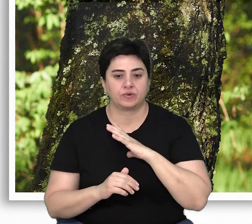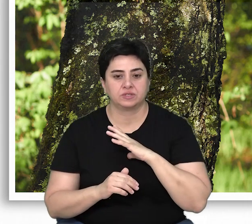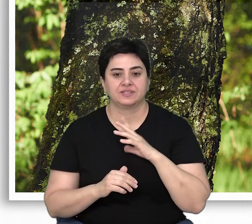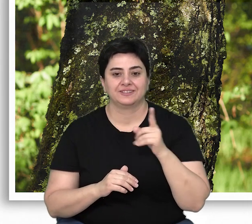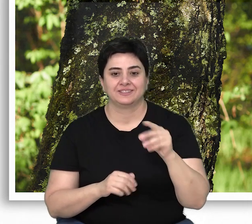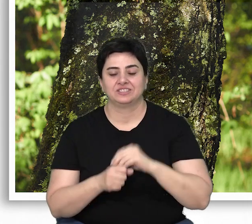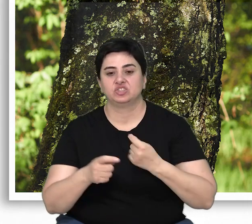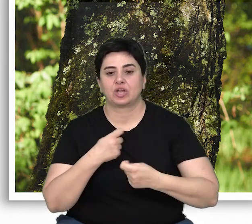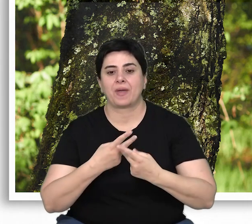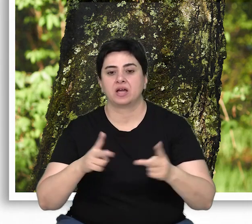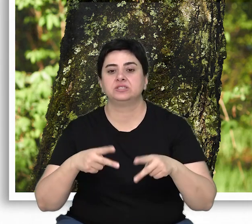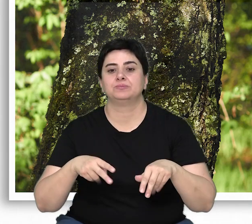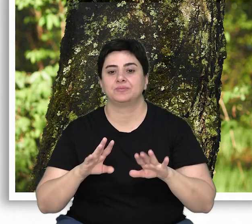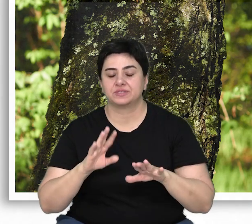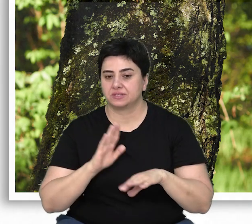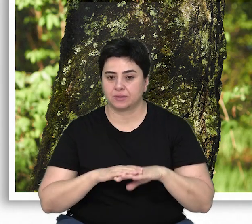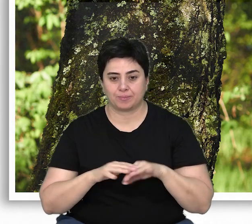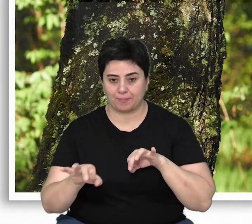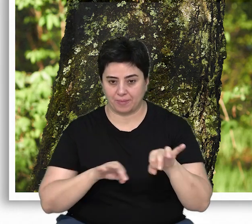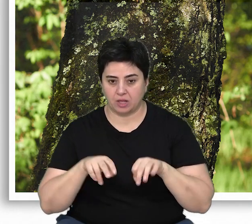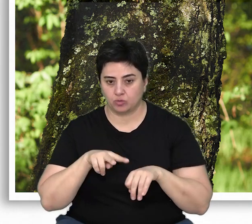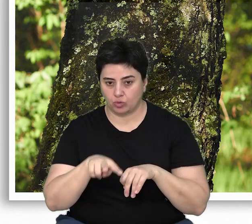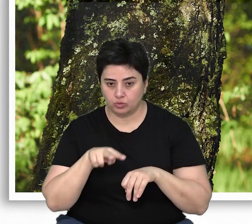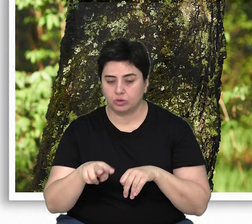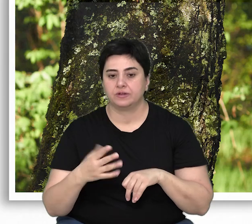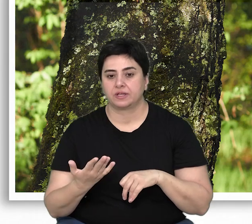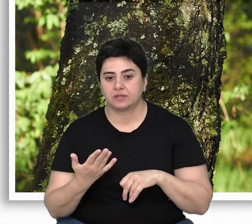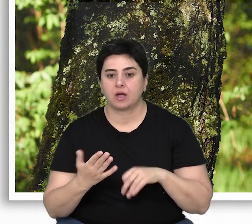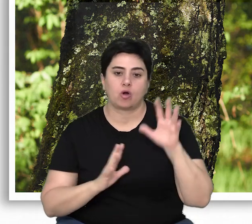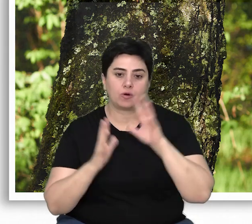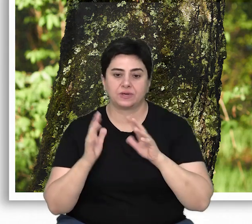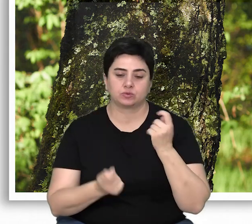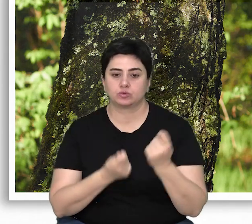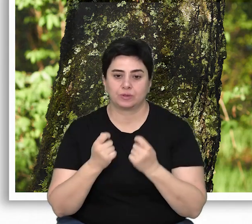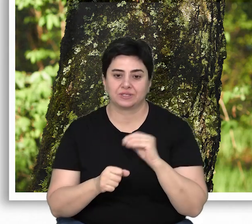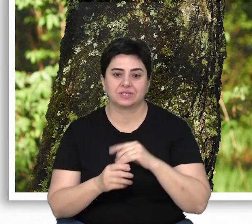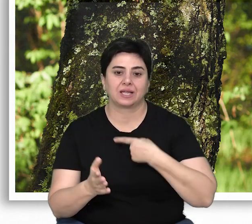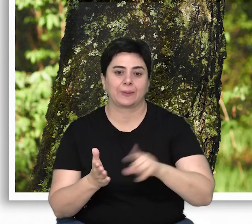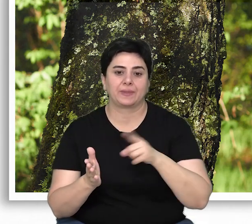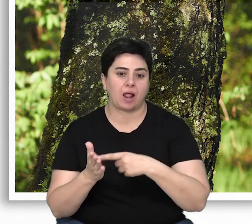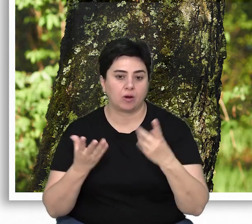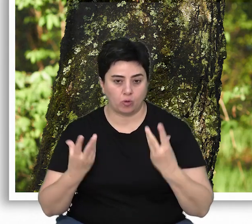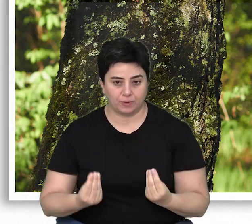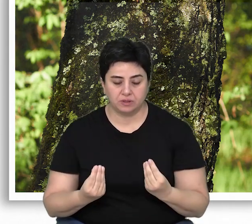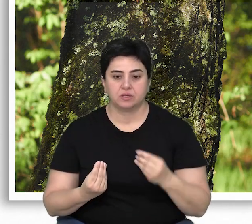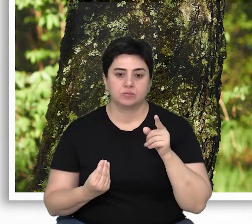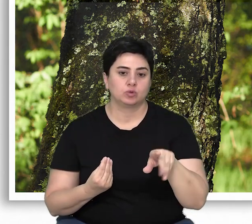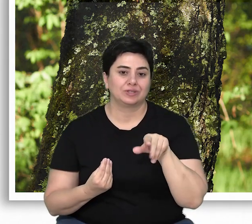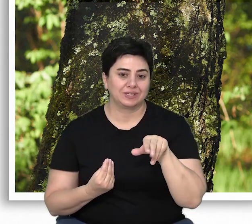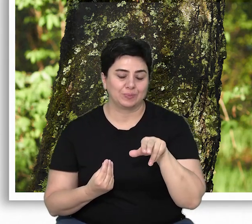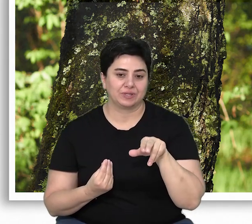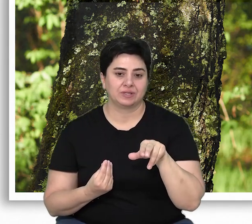bu alanların işletmeye açılması için yapılacak yol planlamaları ve diğer ormancılık uygulamaları iptal edilmeli ve